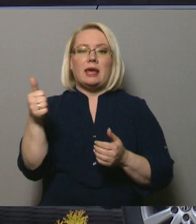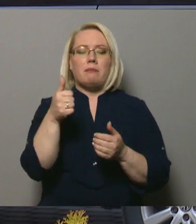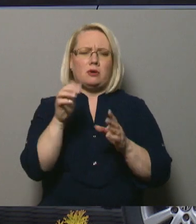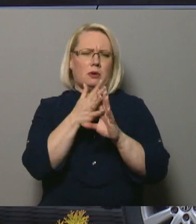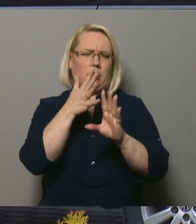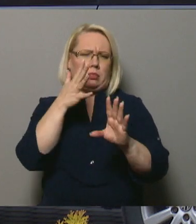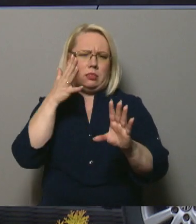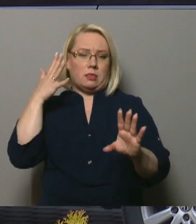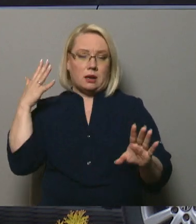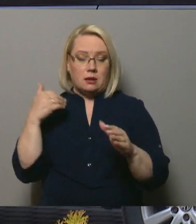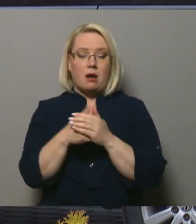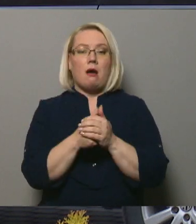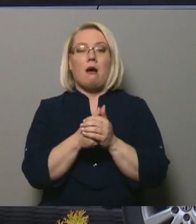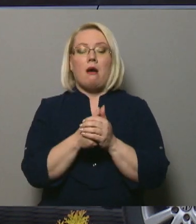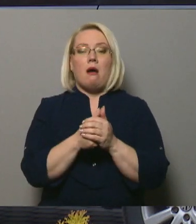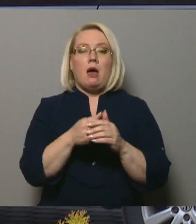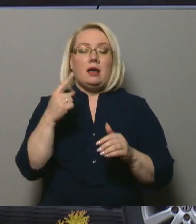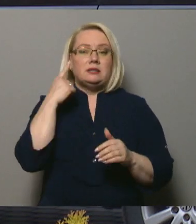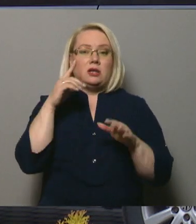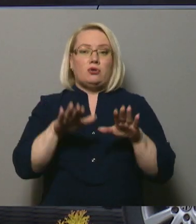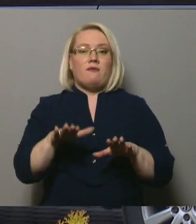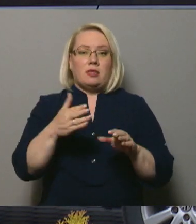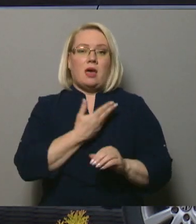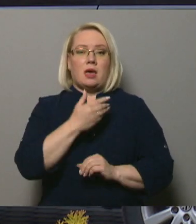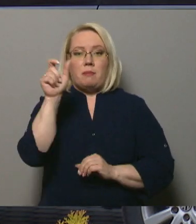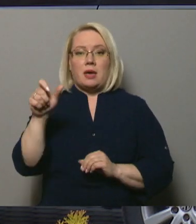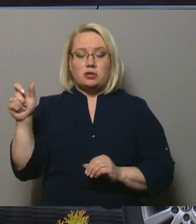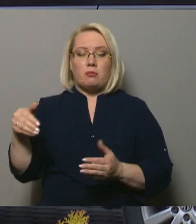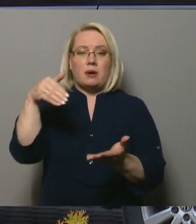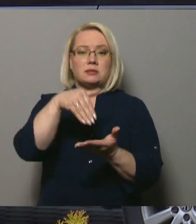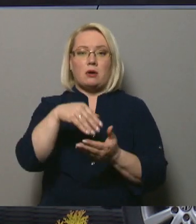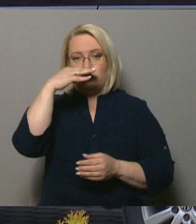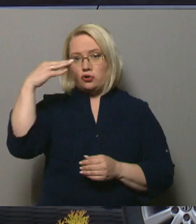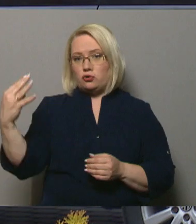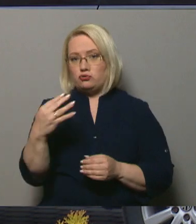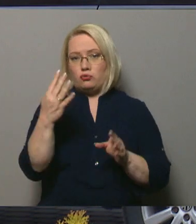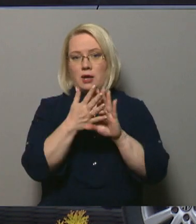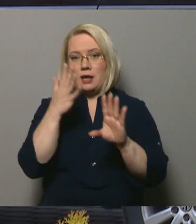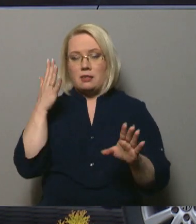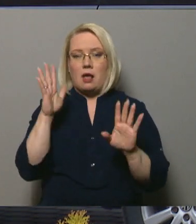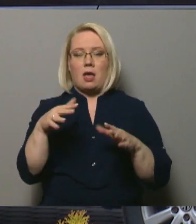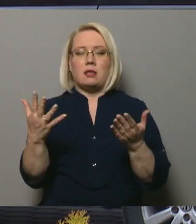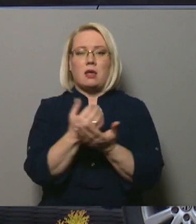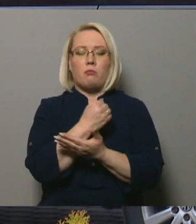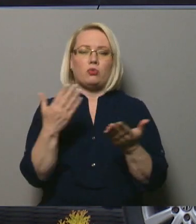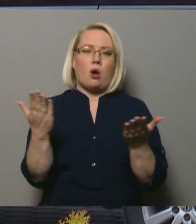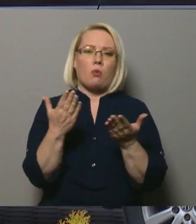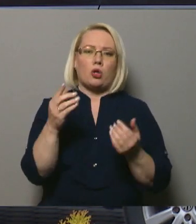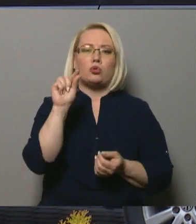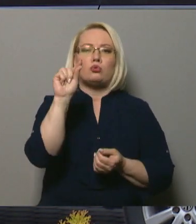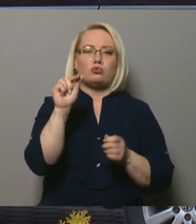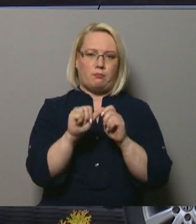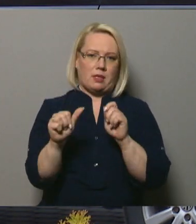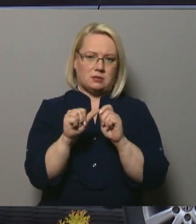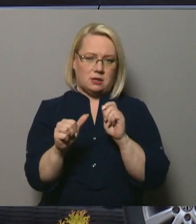garā rindā. Dzirdējies no vietējiem bija, kad stāv pat četras stundas, lai dabūtu kaut kādu bišķu